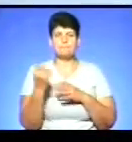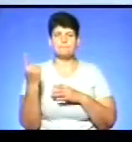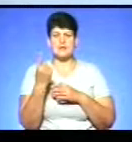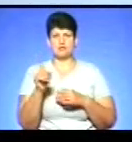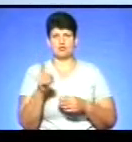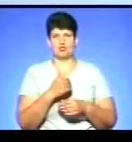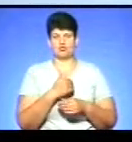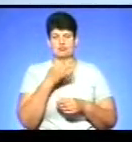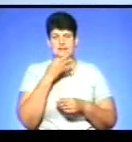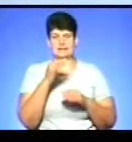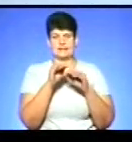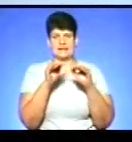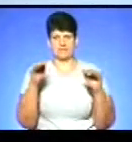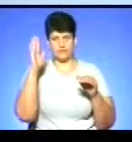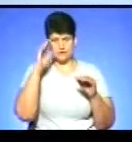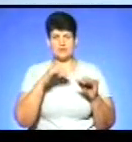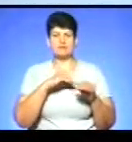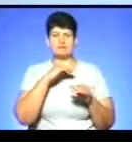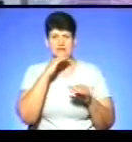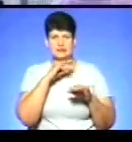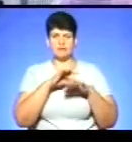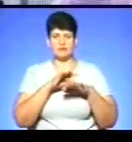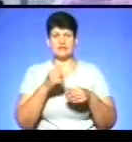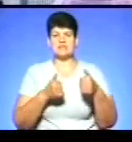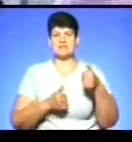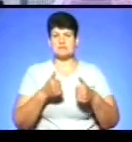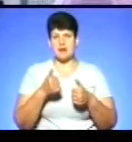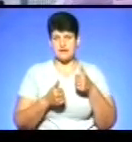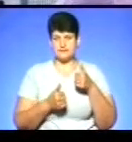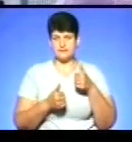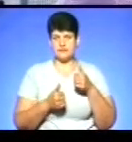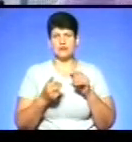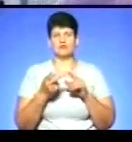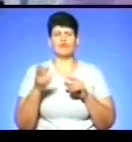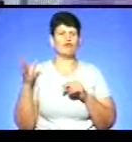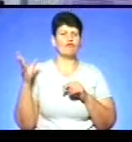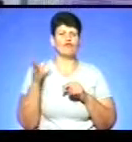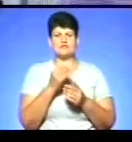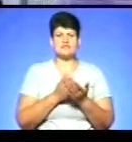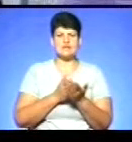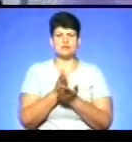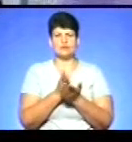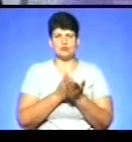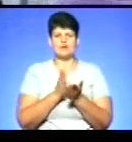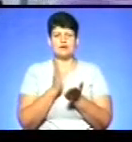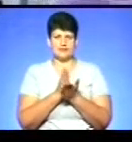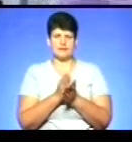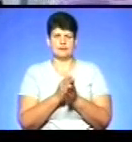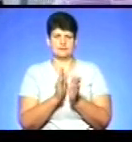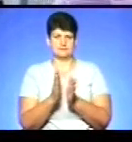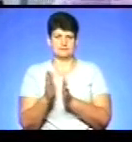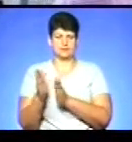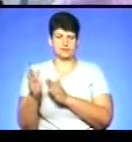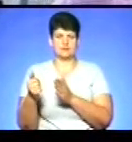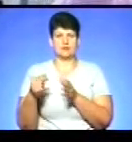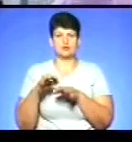сказати, що рівень води достатній для проведення змагань. По-друге, вся інфраструктура є в справному стані, також підготовлена